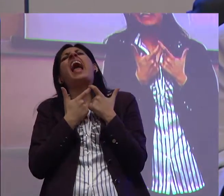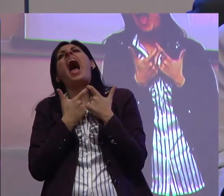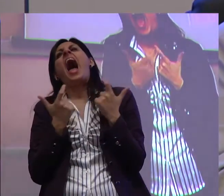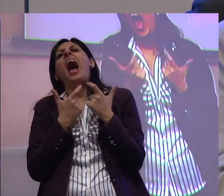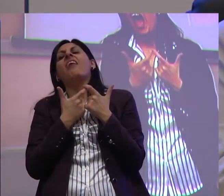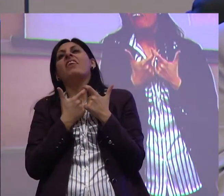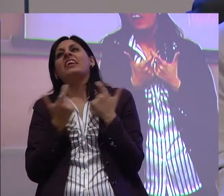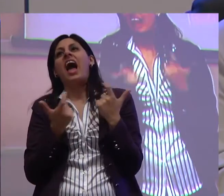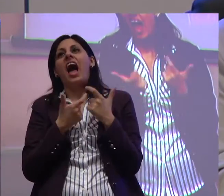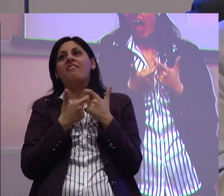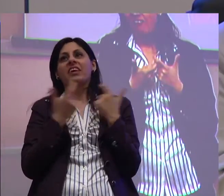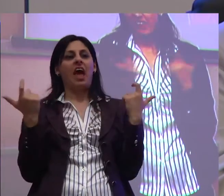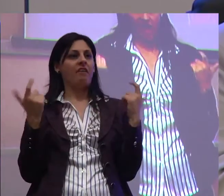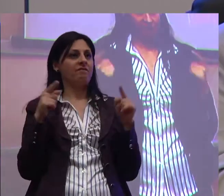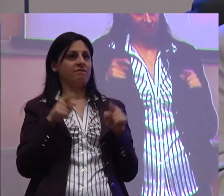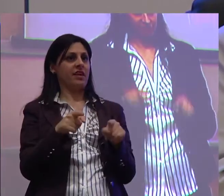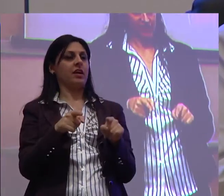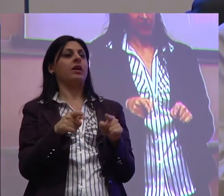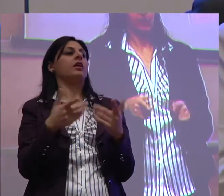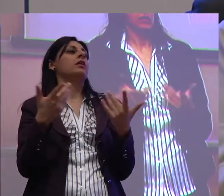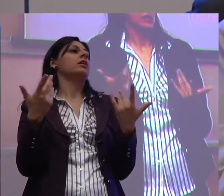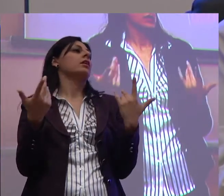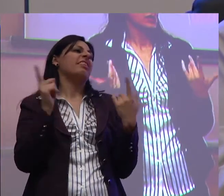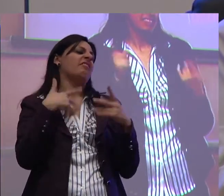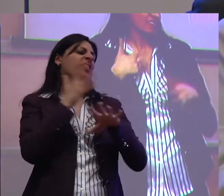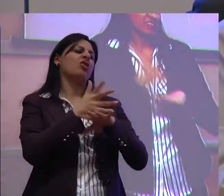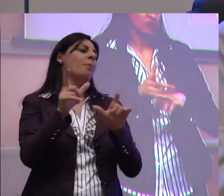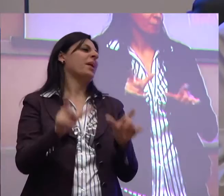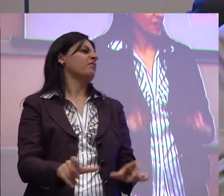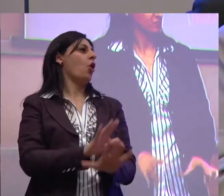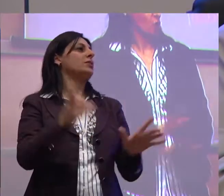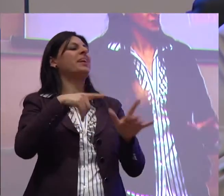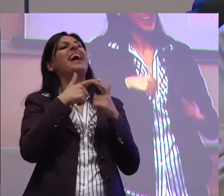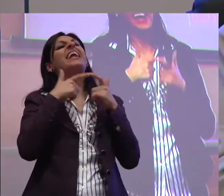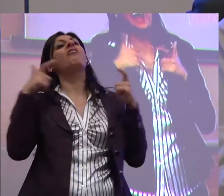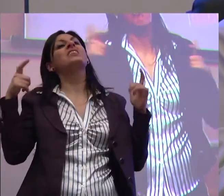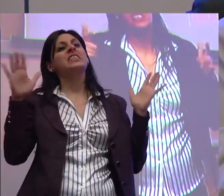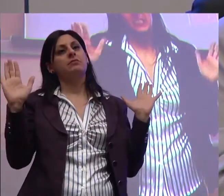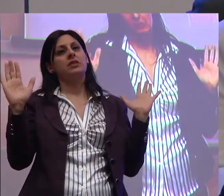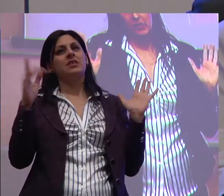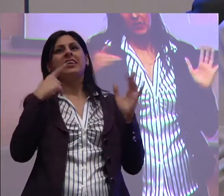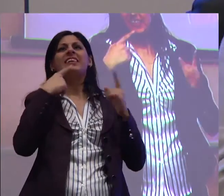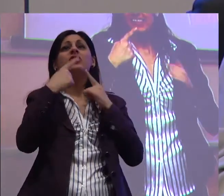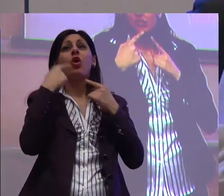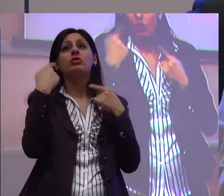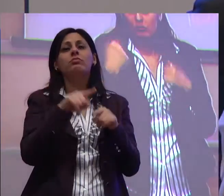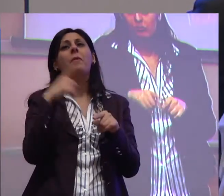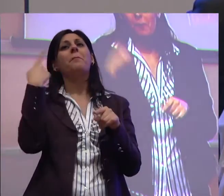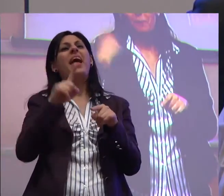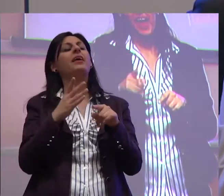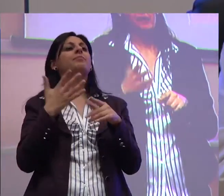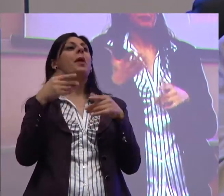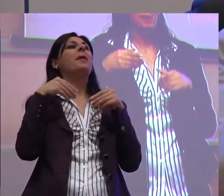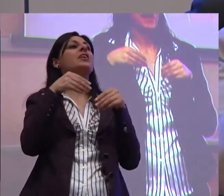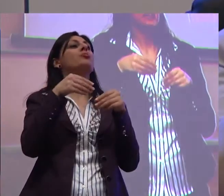dobbiamo intervenire e fare. Quindi il discorso, ripeto, è su questo, sulla partecipazione economica, anche